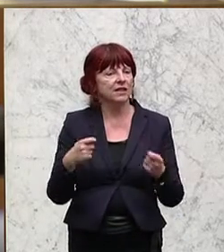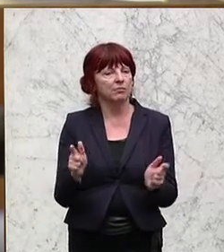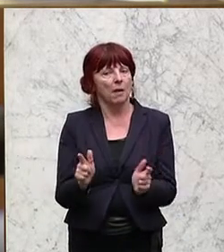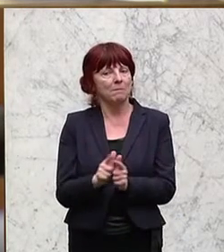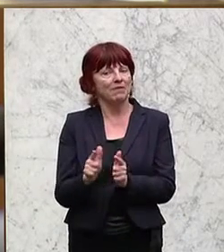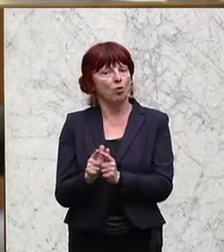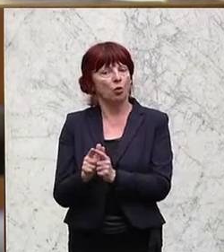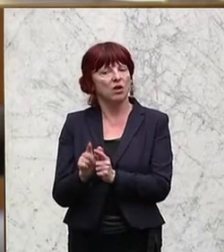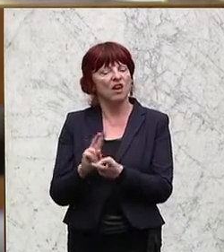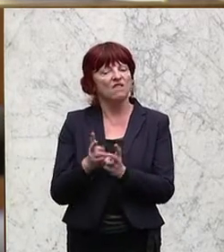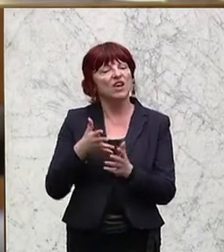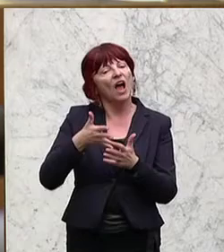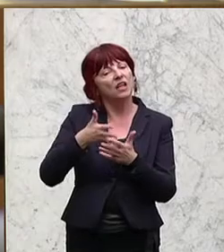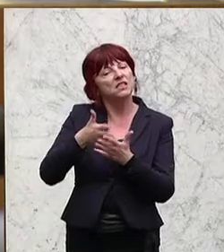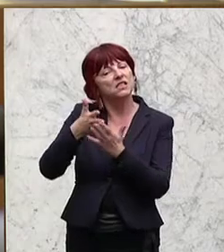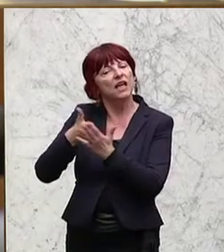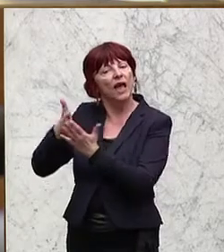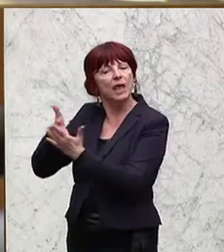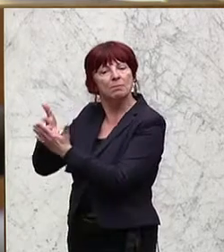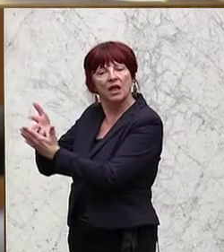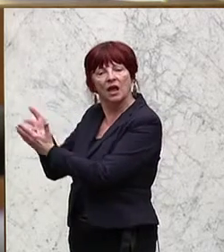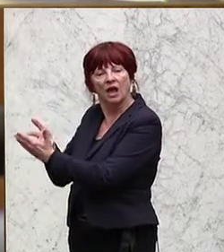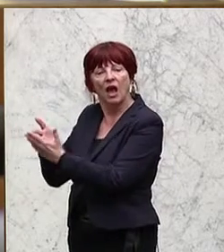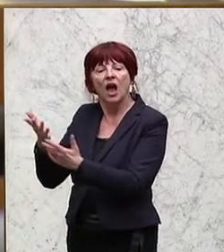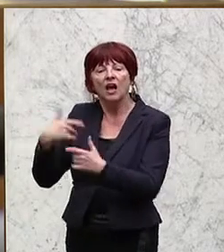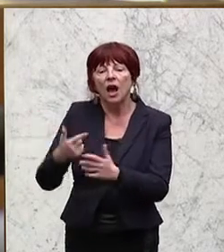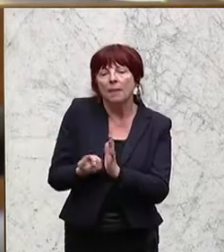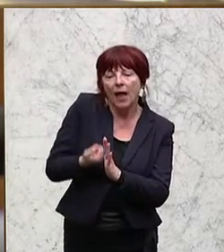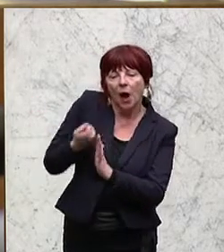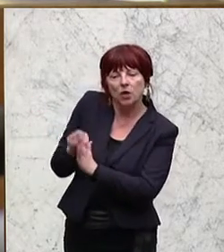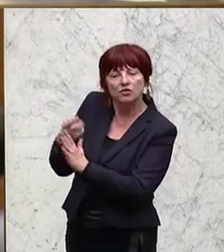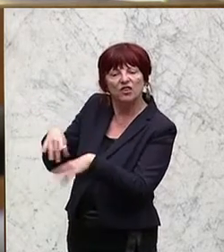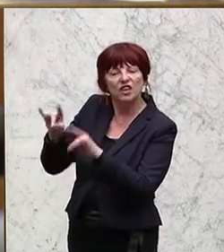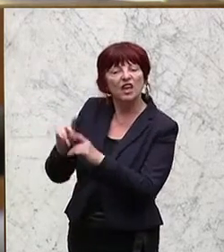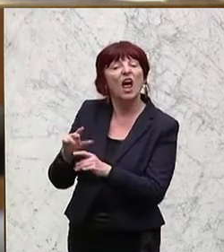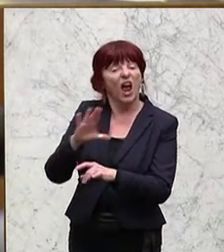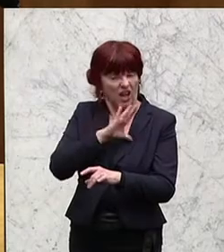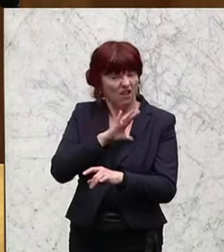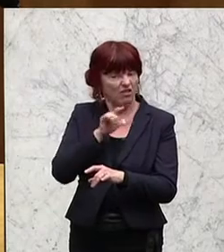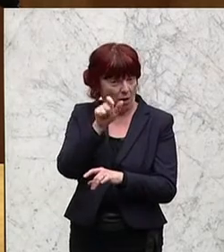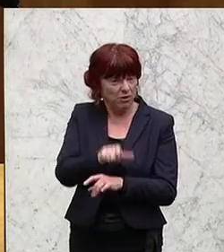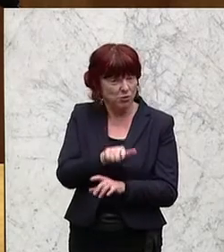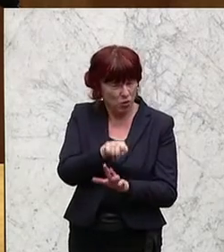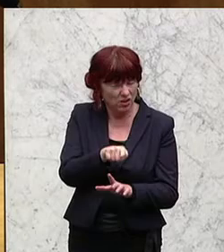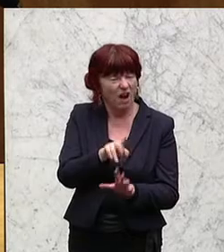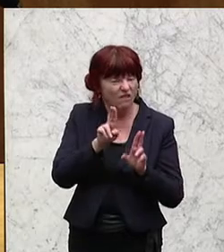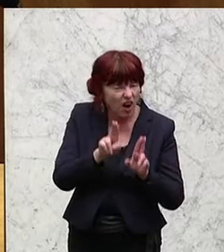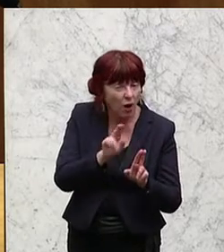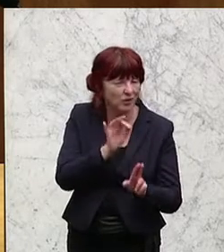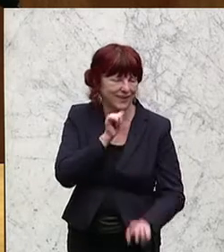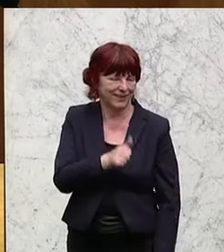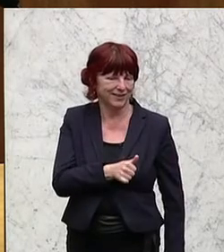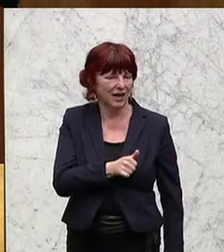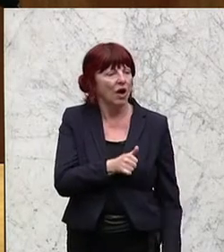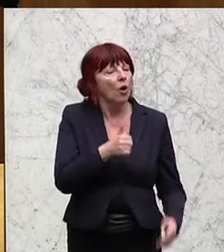des Screenings, wo eben dieses Gefahrenpotenzial herausgefiltert wird, um dann, und davon gehe ich aus, dass das auch